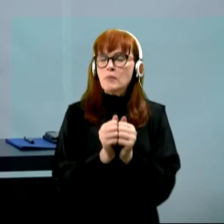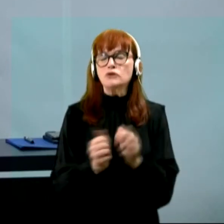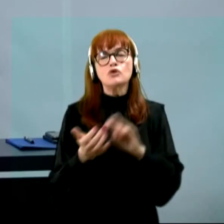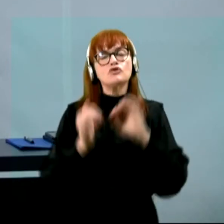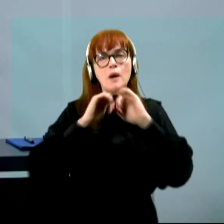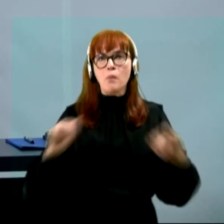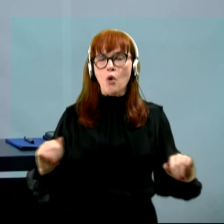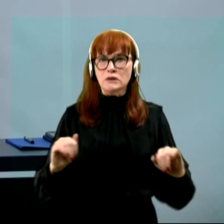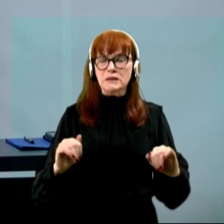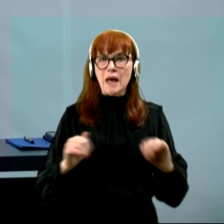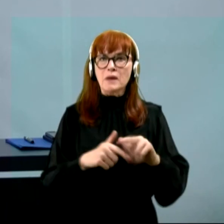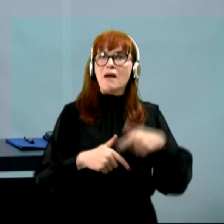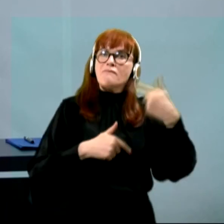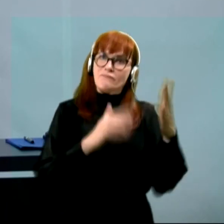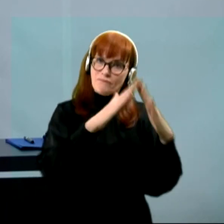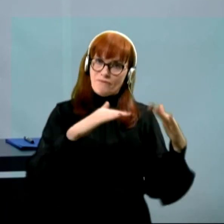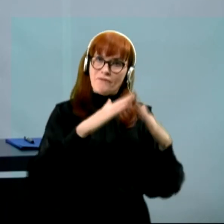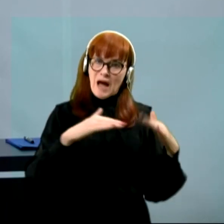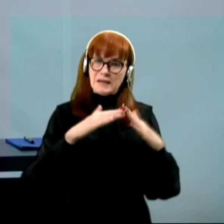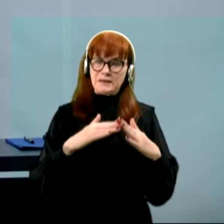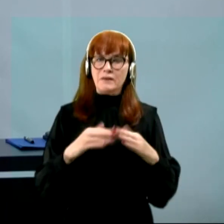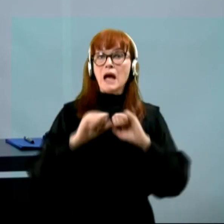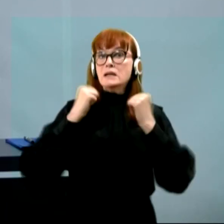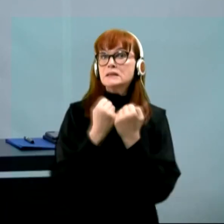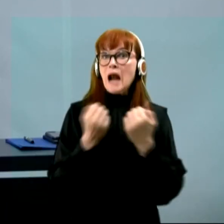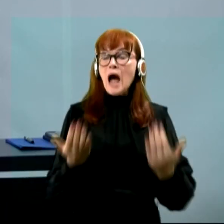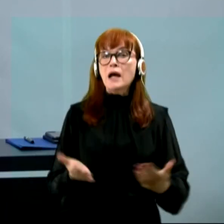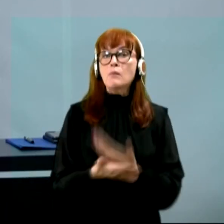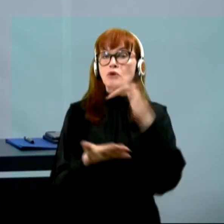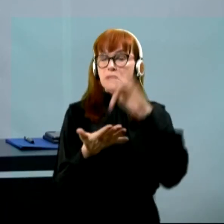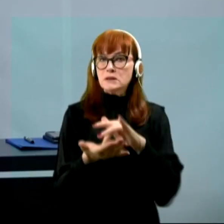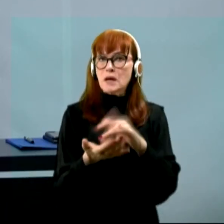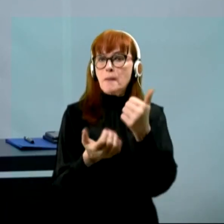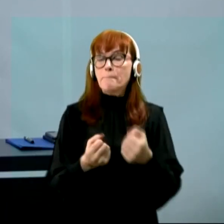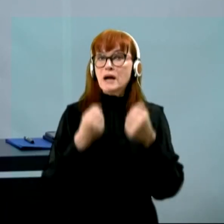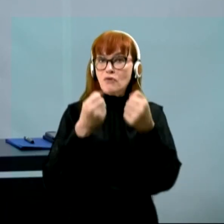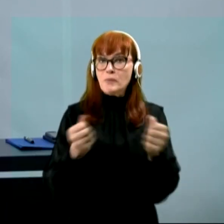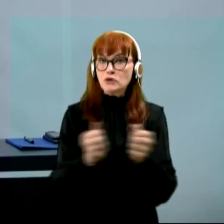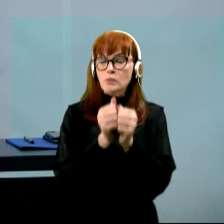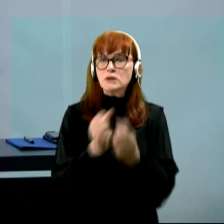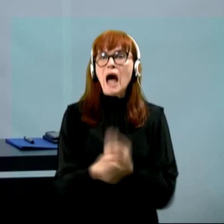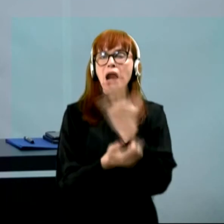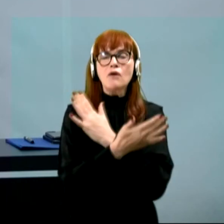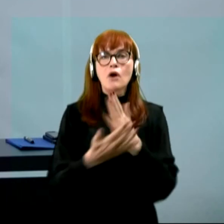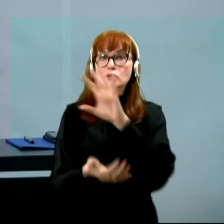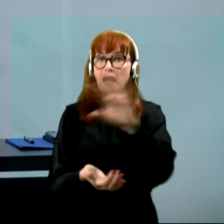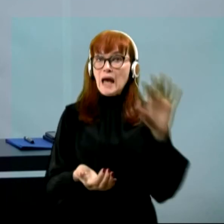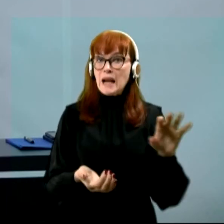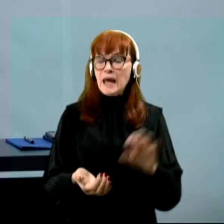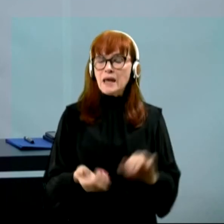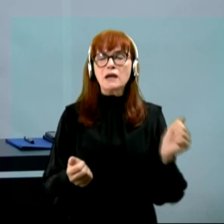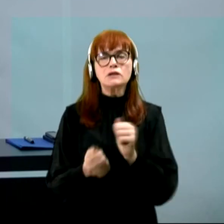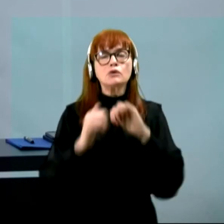posebej na periferiji. V stranki modernega centra postavljamo na prvo mesto razvoj za vse regije, za to